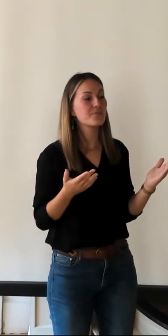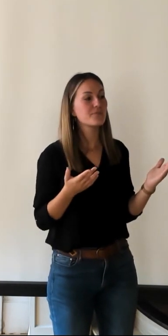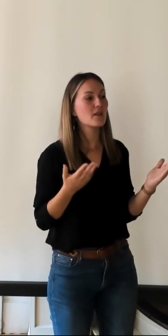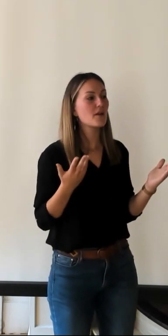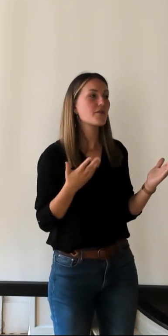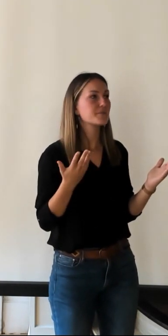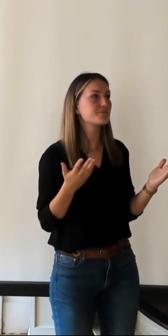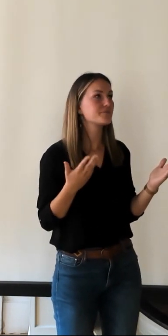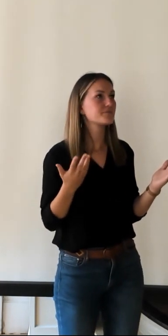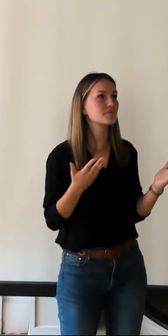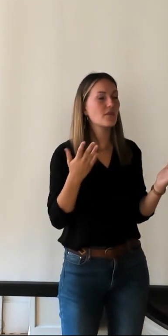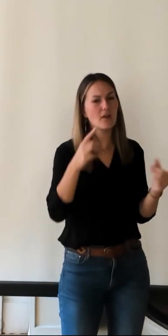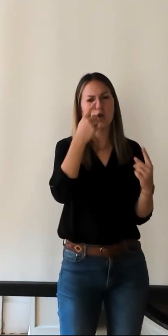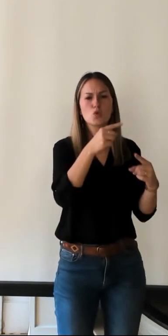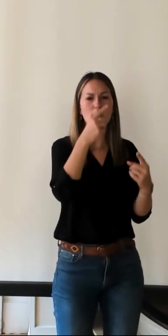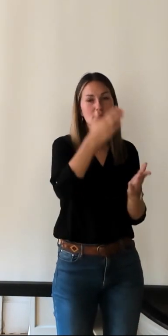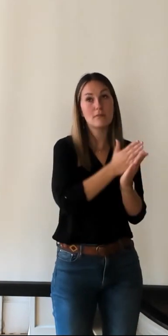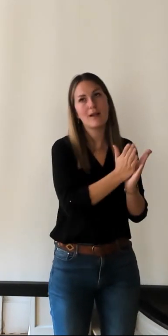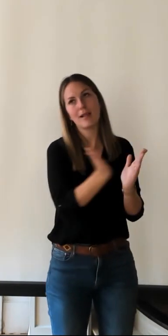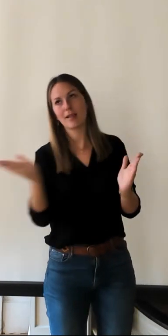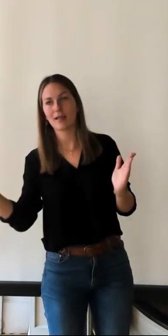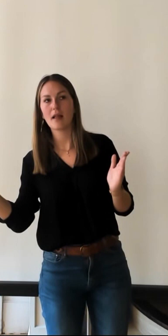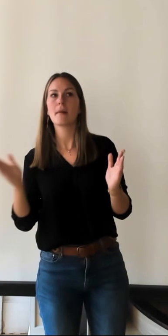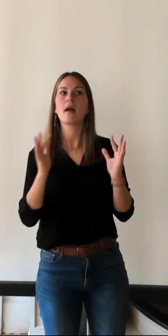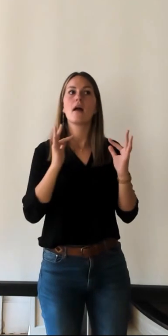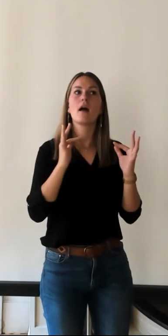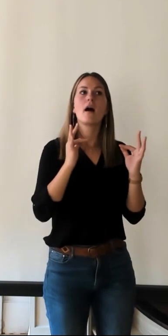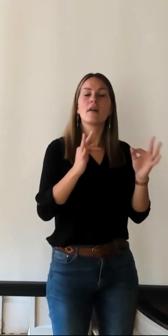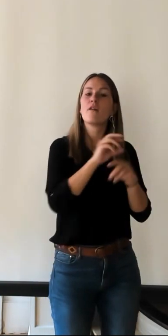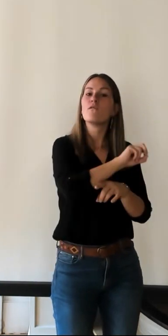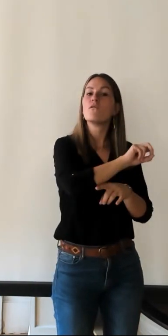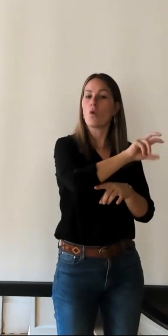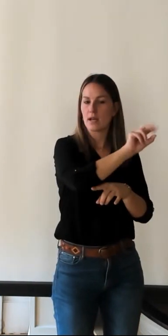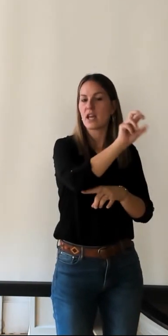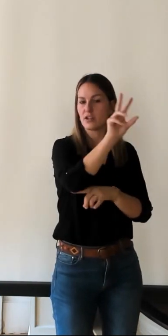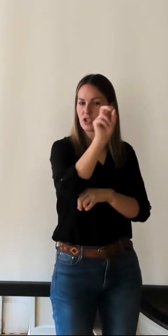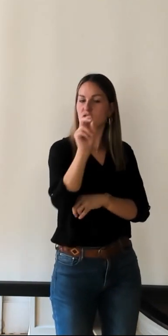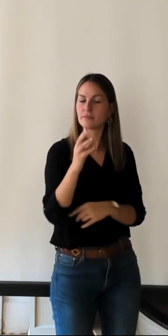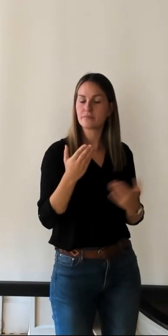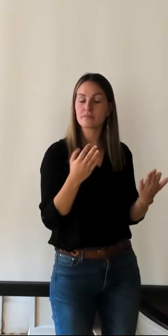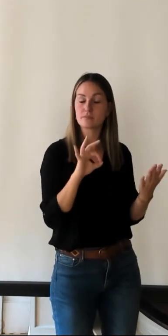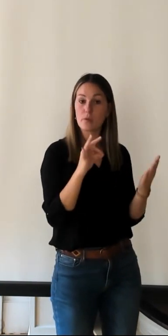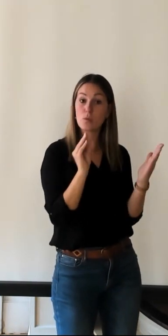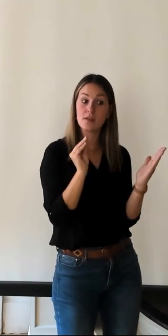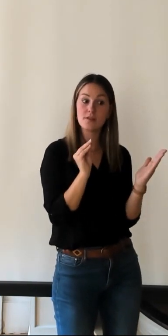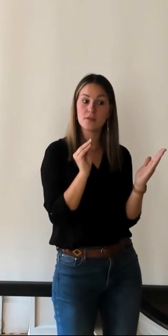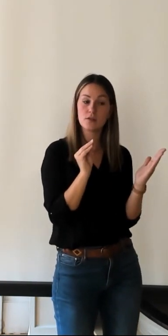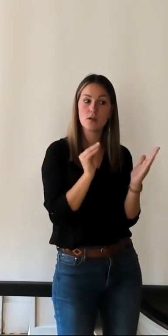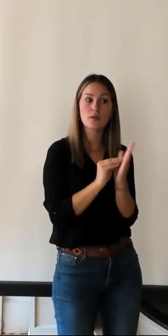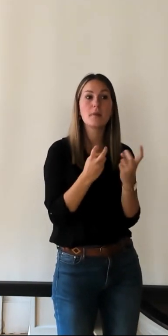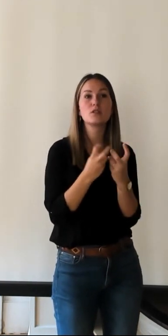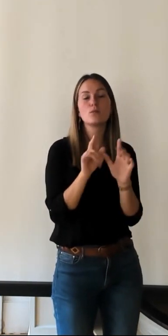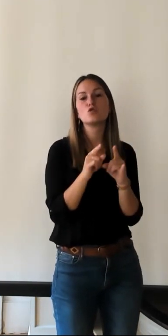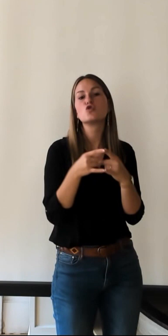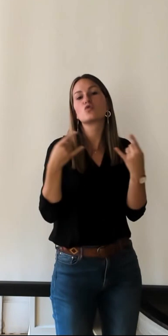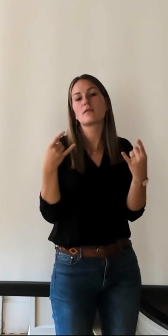alors là on s'éloigne un peu du tourisme mais dans les voyages de formation puisque on a le journal de voyage